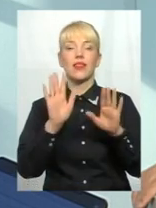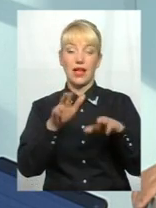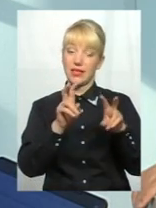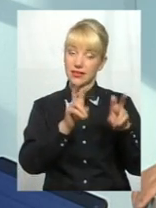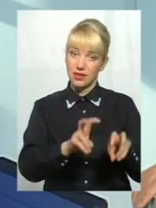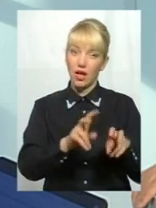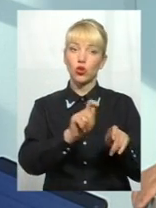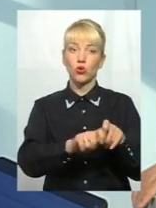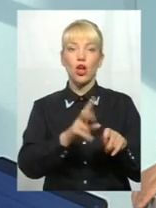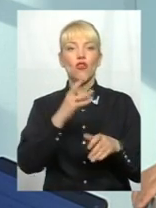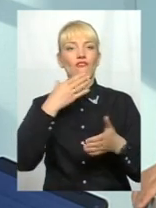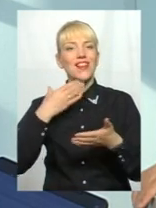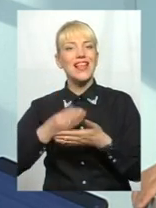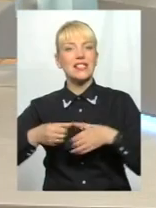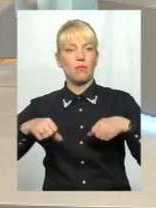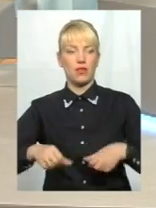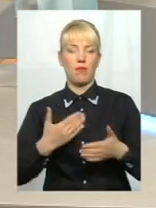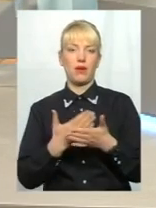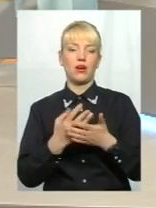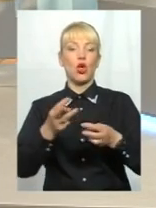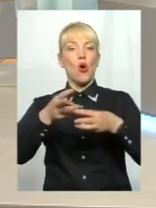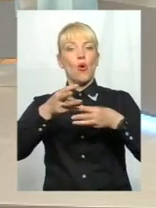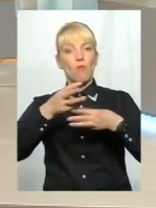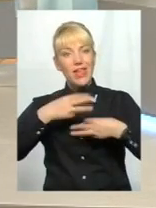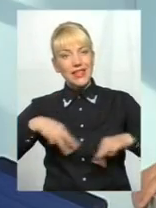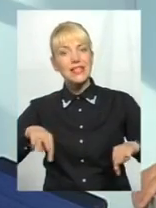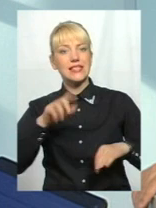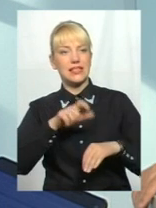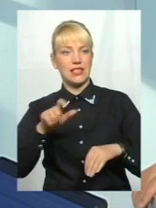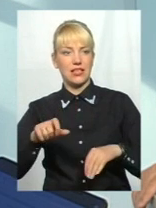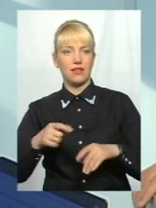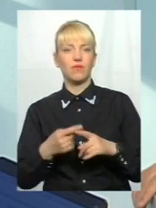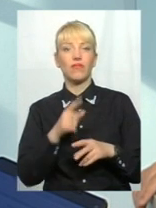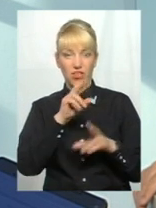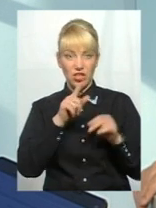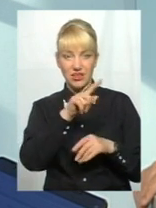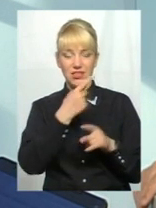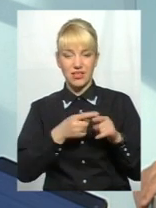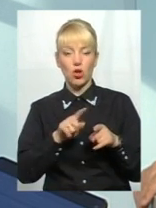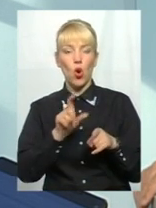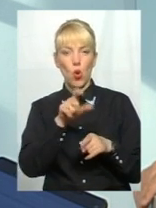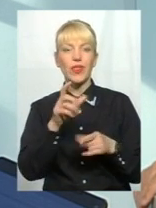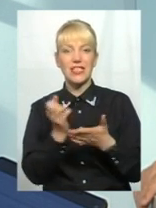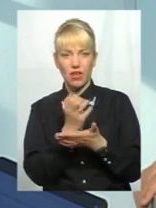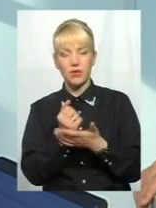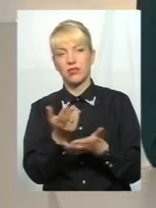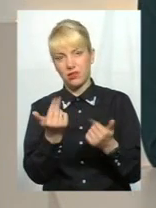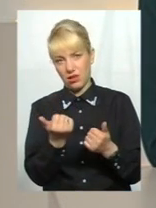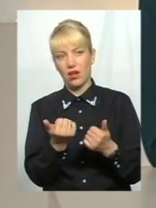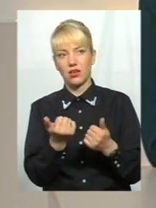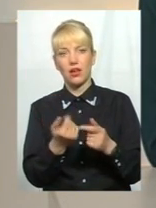власними повноваженнями... Політичні заробітчани? Ну, це однозначно заробітчани. А подивіться, де зараз у нас всі